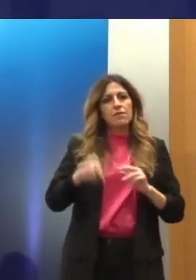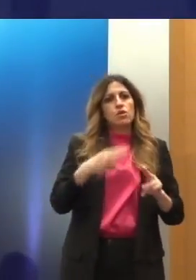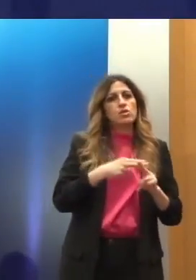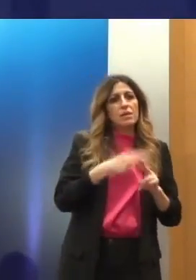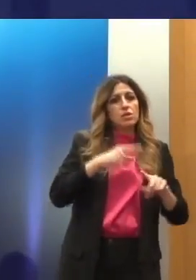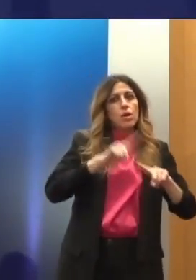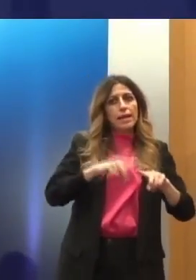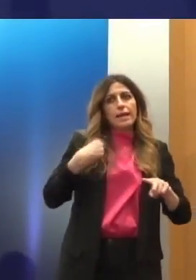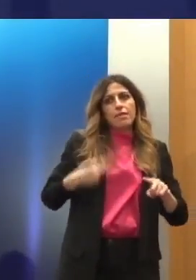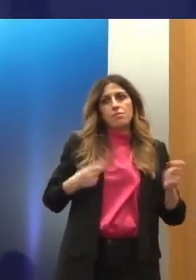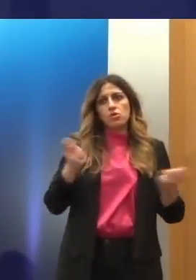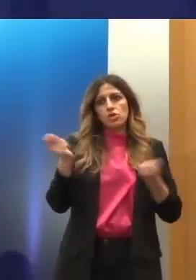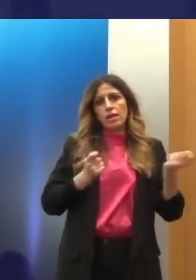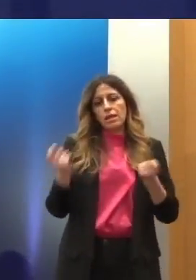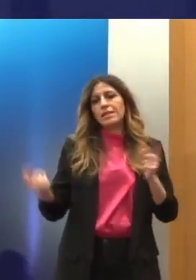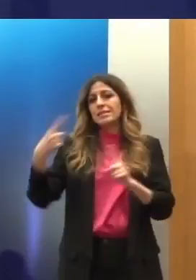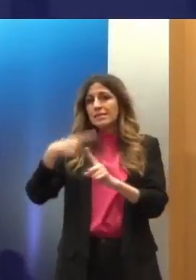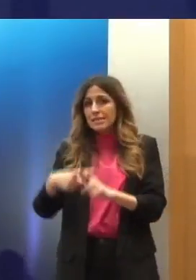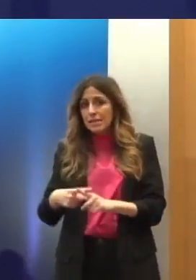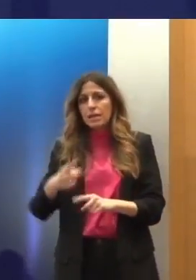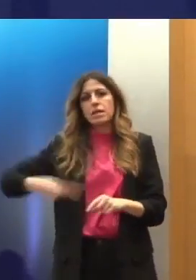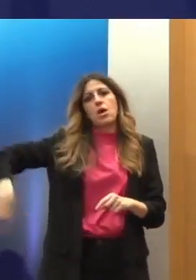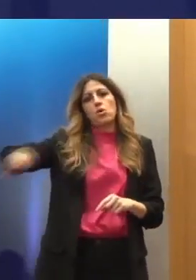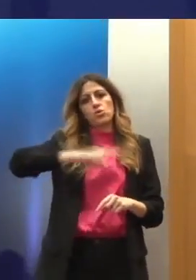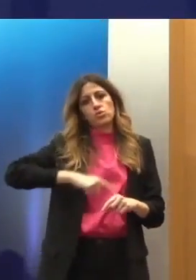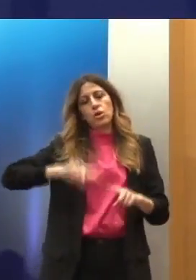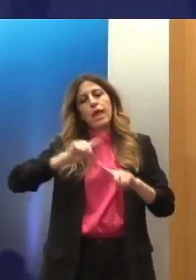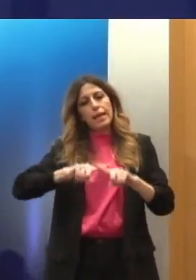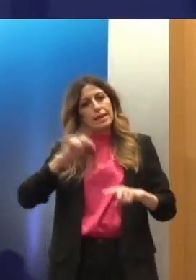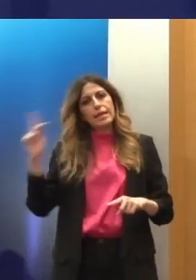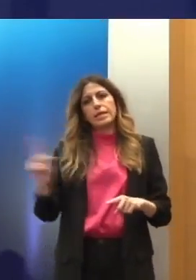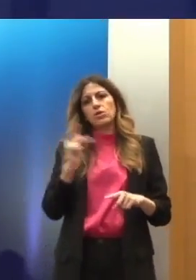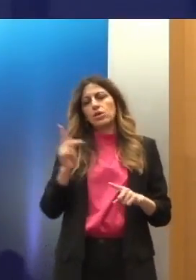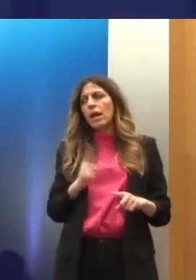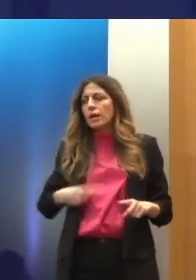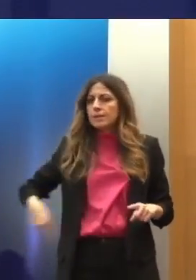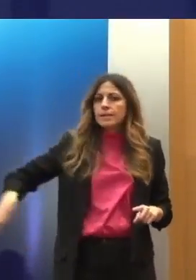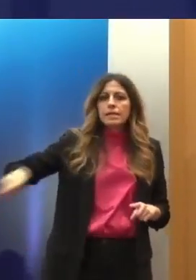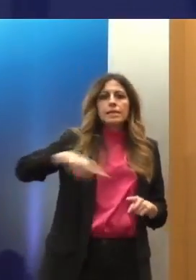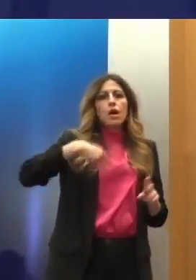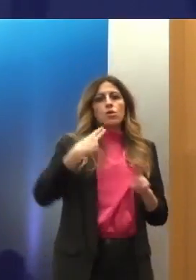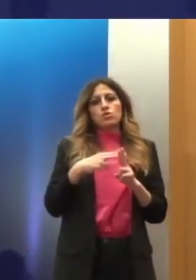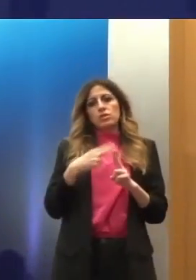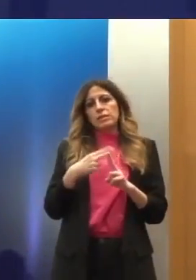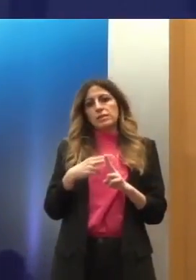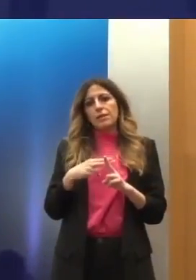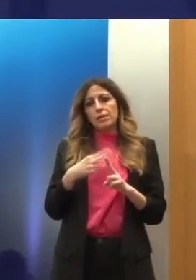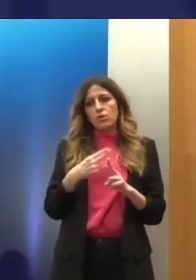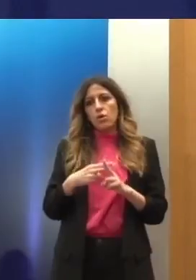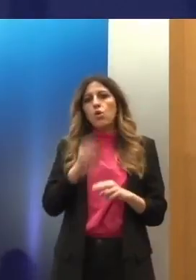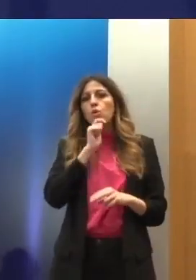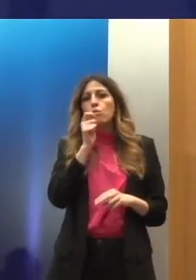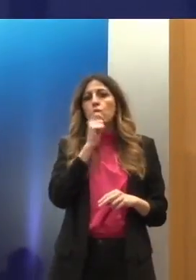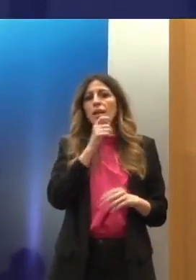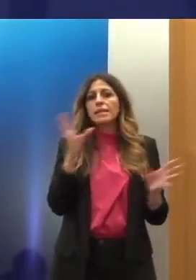και για όλους μας και για την ελληνική κοινωνία να διατηρήσει αυτή την ατζέντα πολιτικής